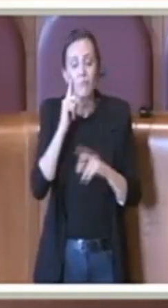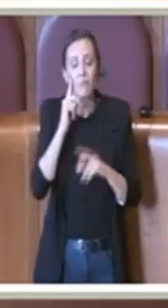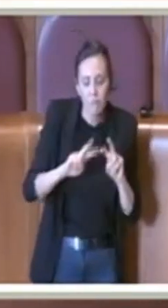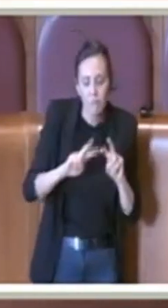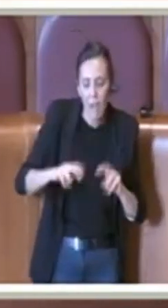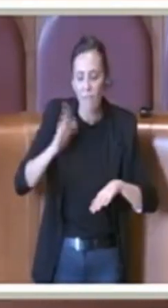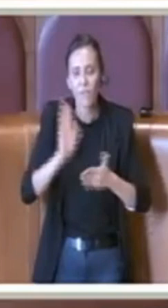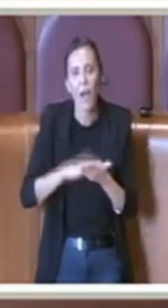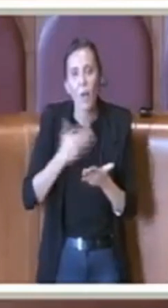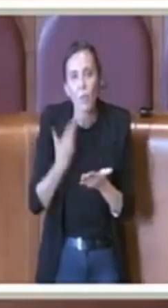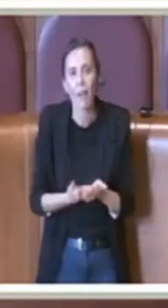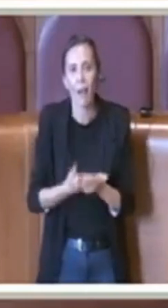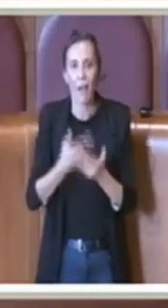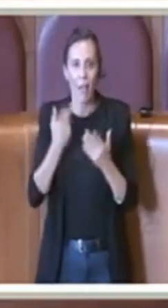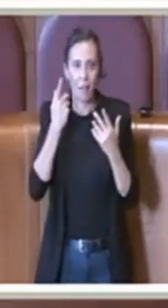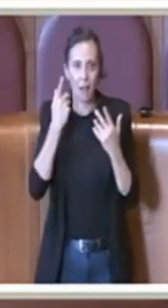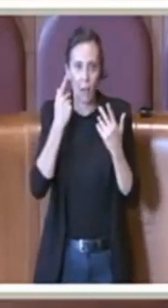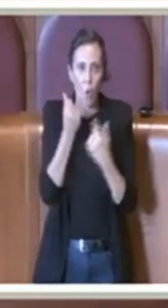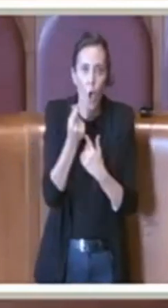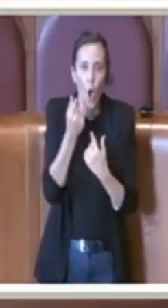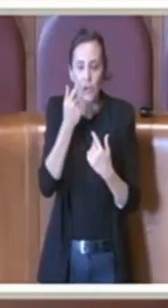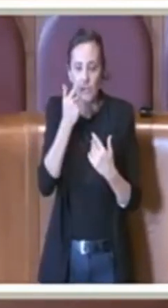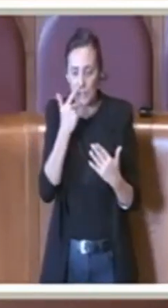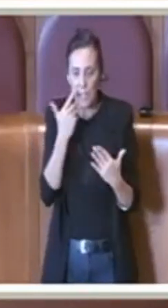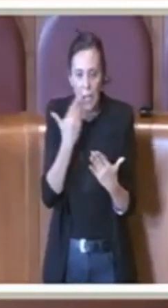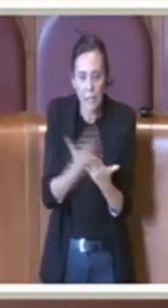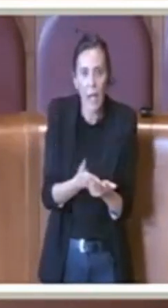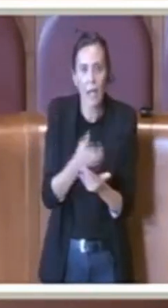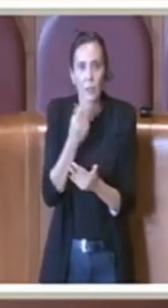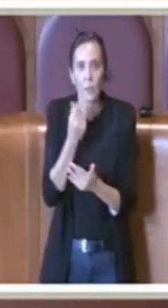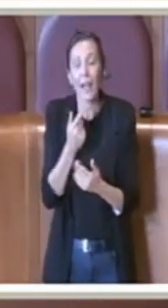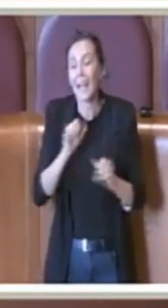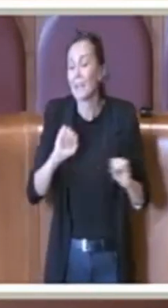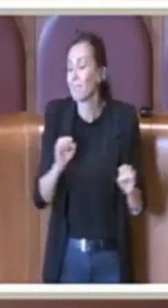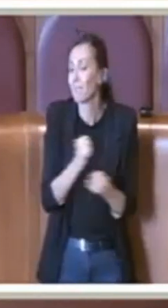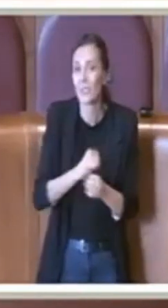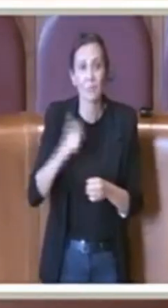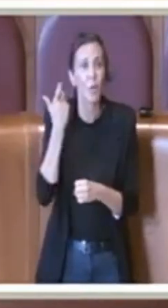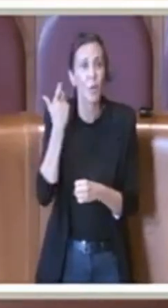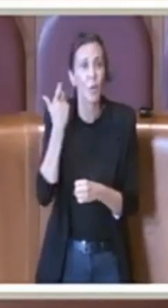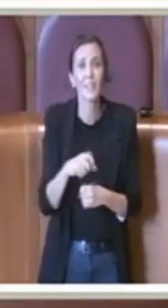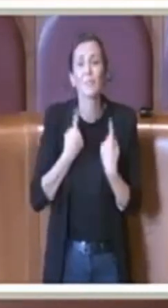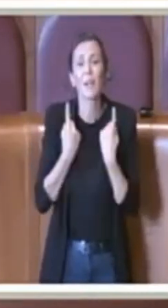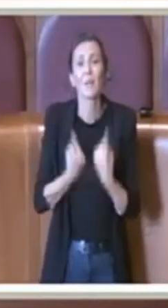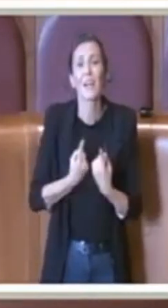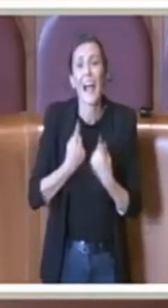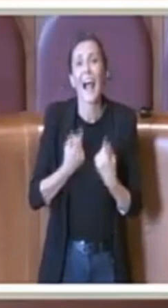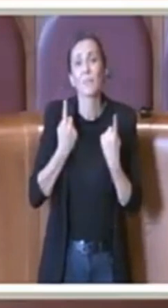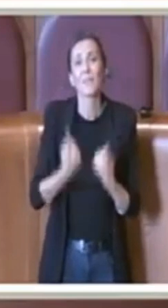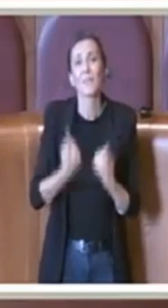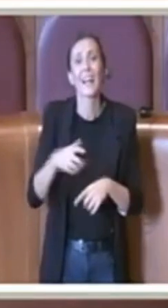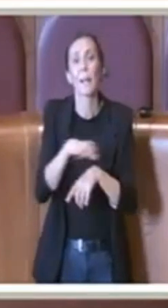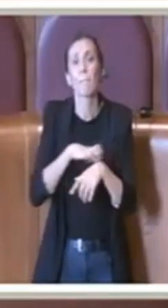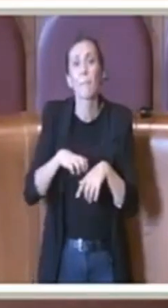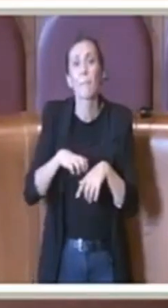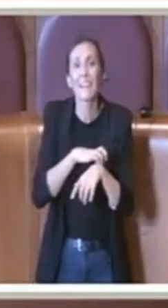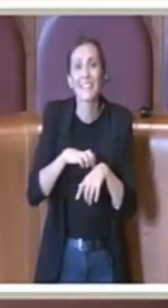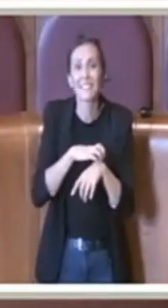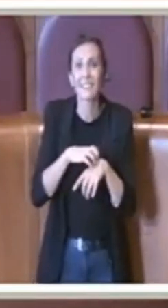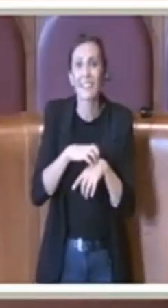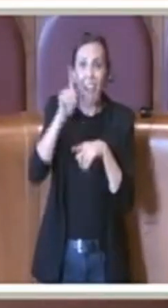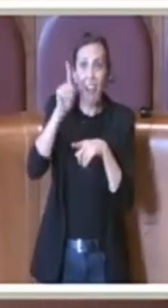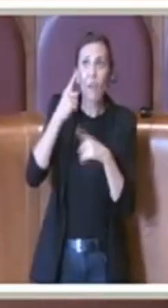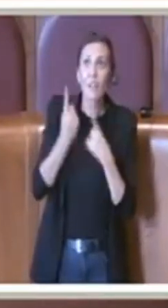intervenire su questo è impossibile, proprio perché bisogna aspettare cosa dice il Ministero relativamente a questo